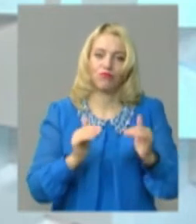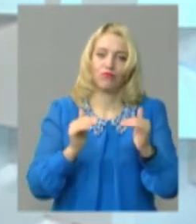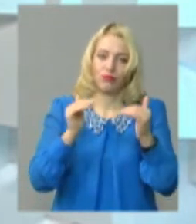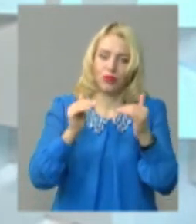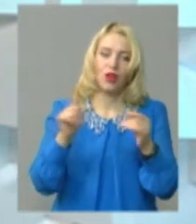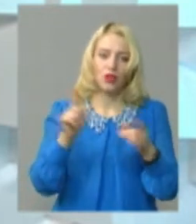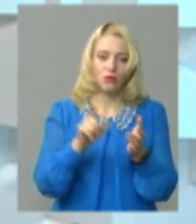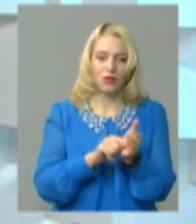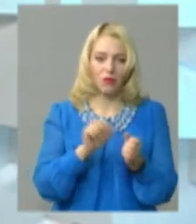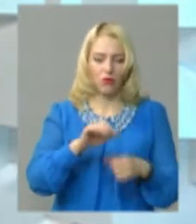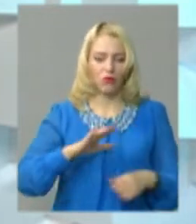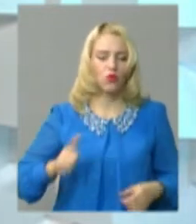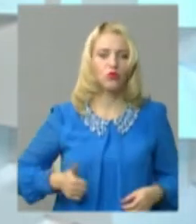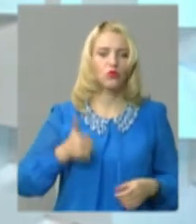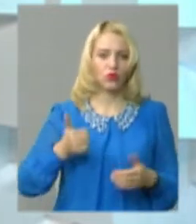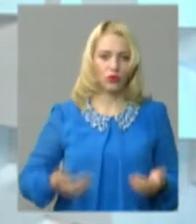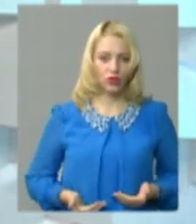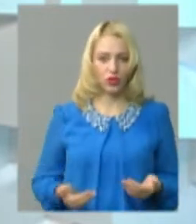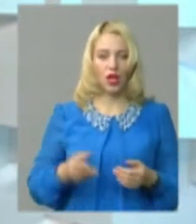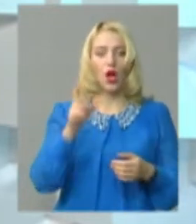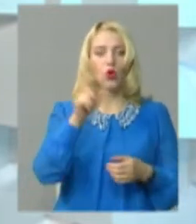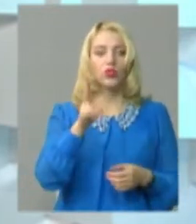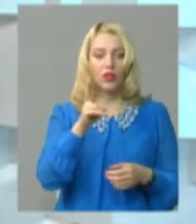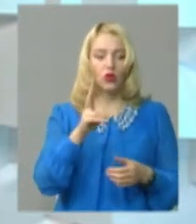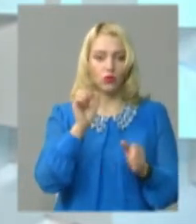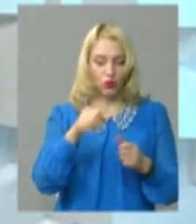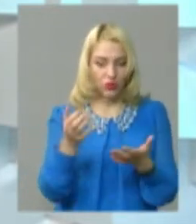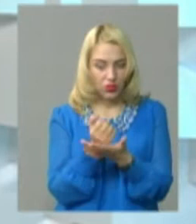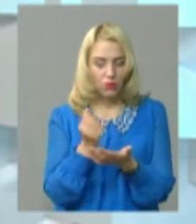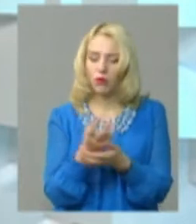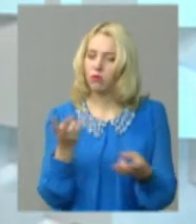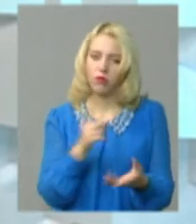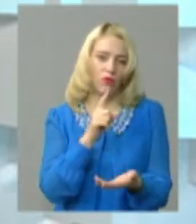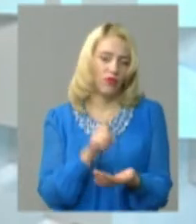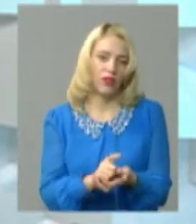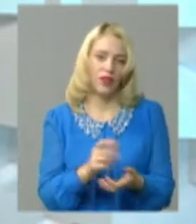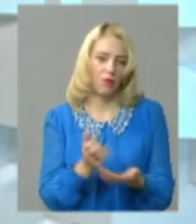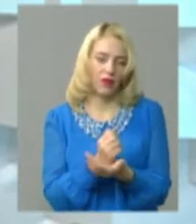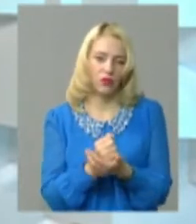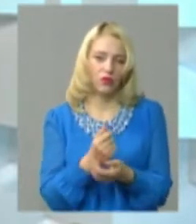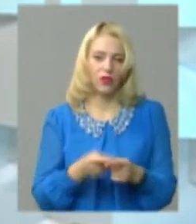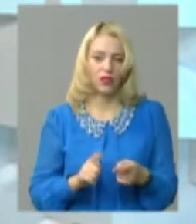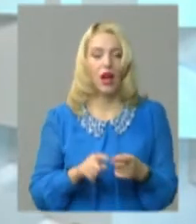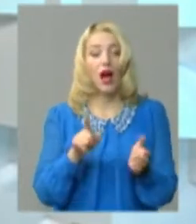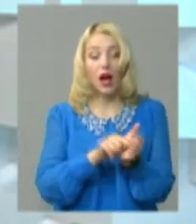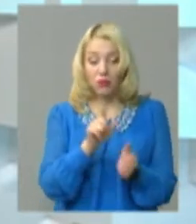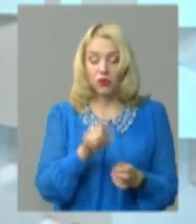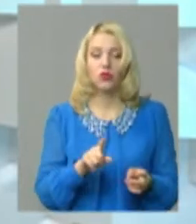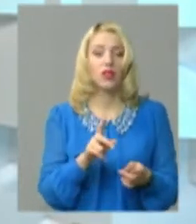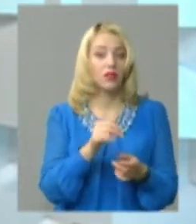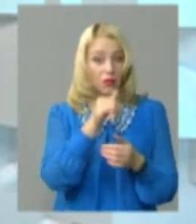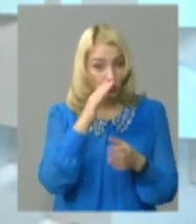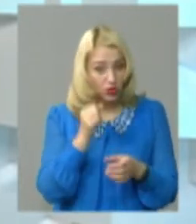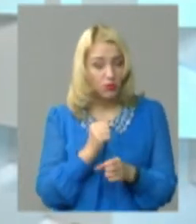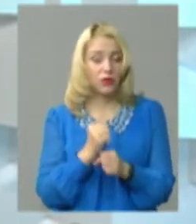щоб пенсіонер міг прожити достойно. Людина, яка може заробити гроші, вона повинна працювати. Пенсіонер – це людина, яка працювала, а вона не може працювати. Значить, ми їй